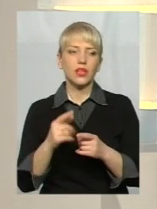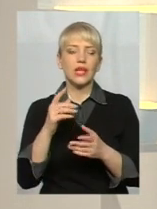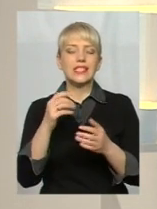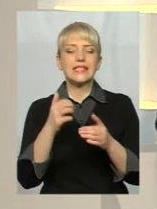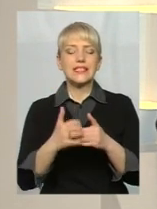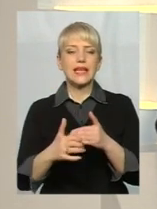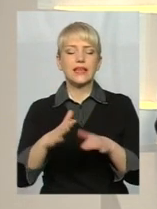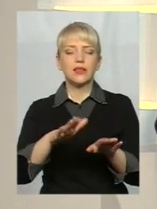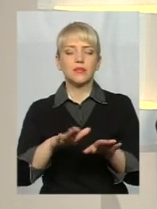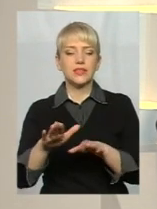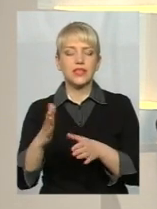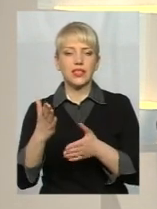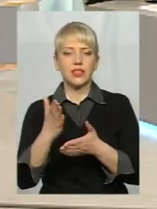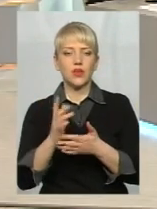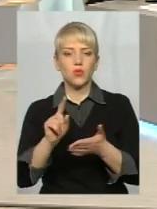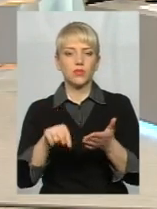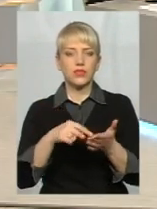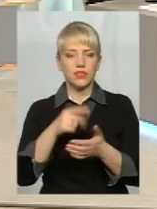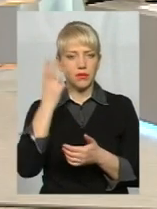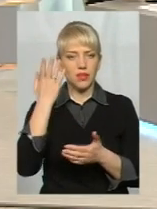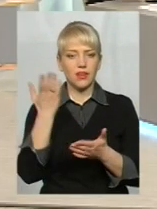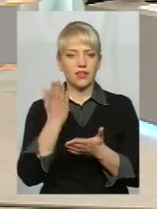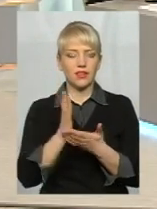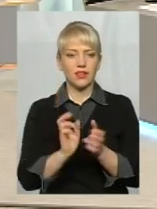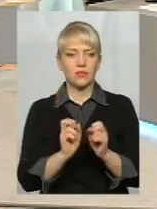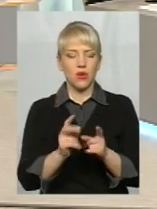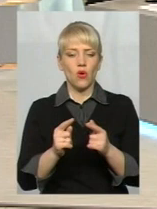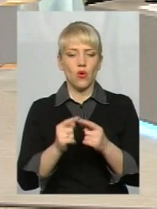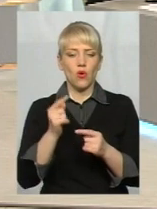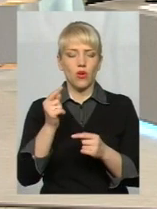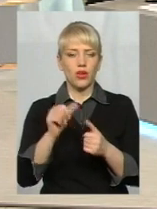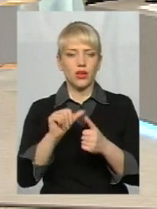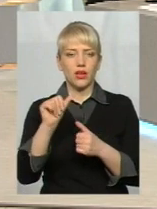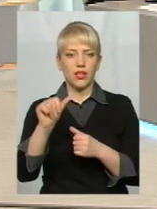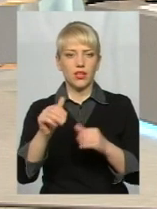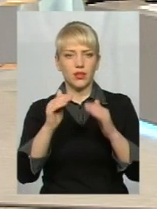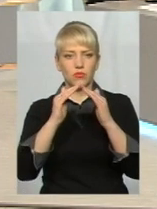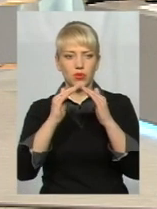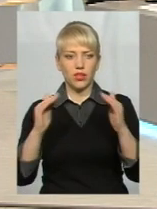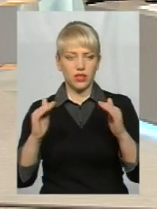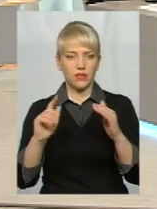є в Хмельницькому, які ще не безпечні, окрім дахів, ви можете виокремити?